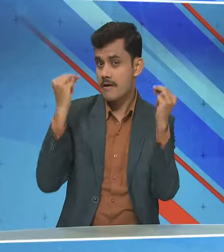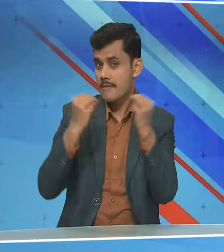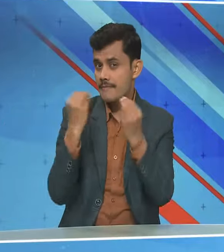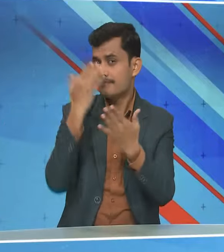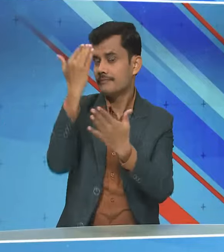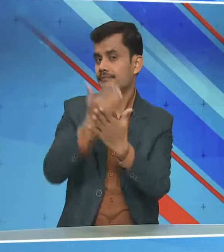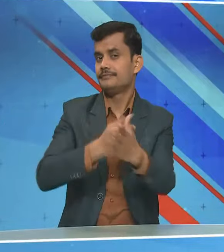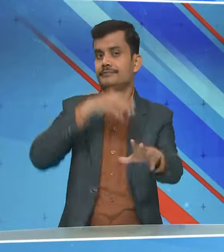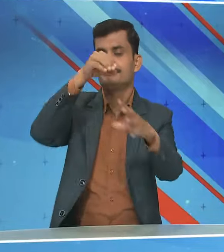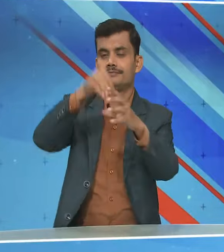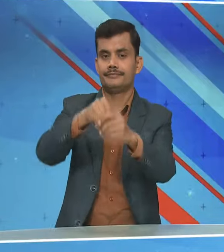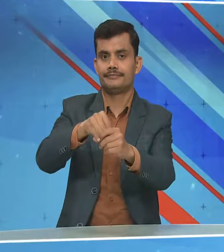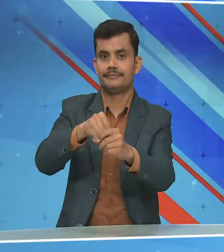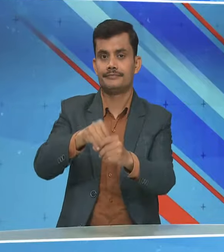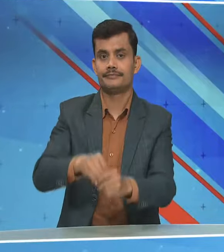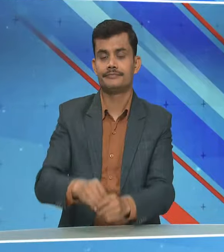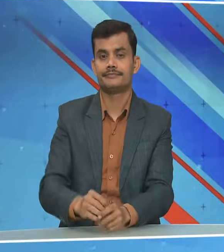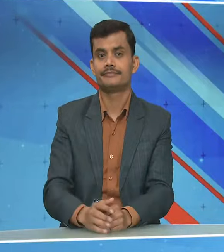मैठेक में हिस्सा लेंगे